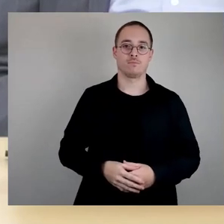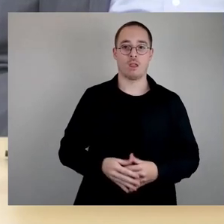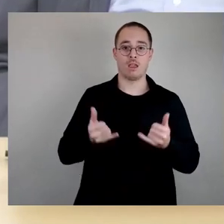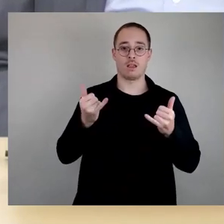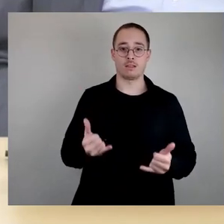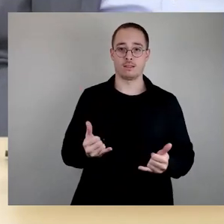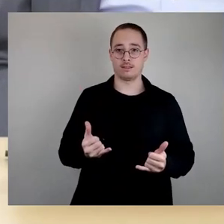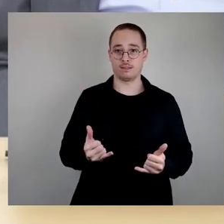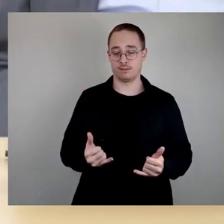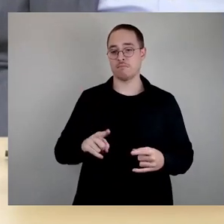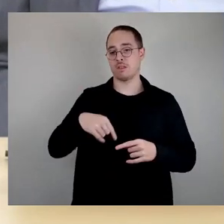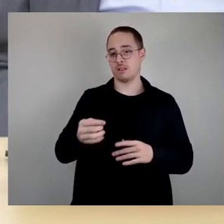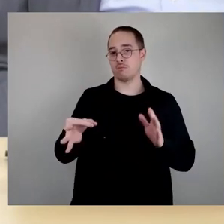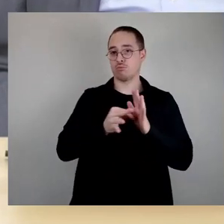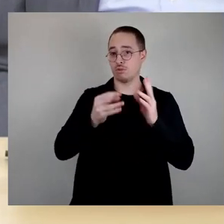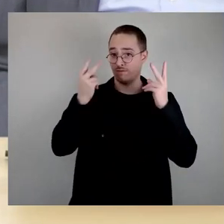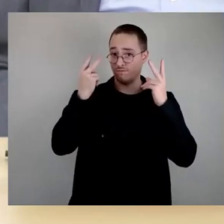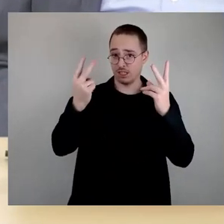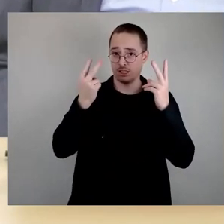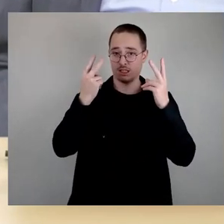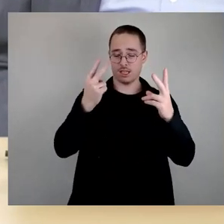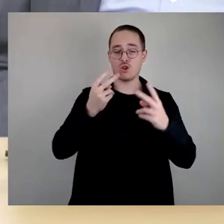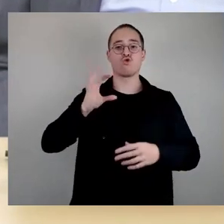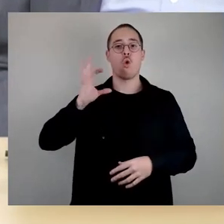wichtigen Punkt, nämlich Toilettenkonzept.